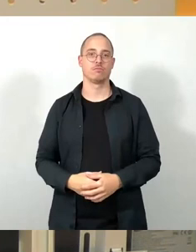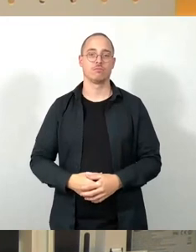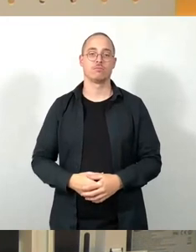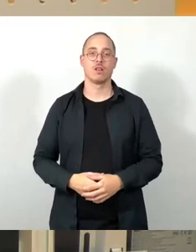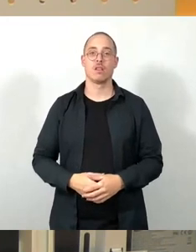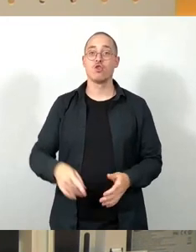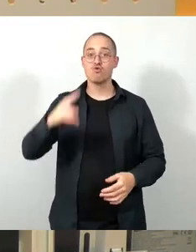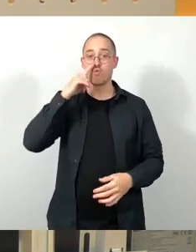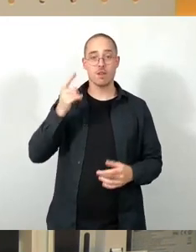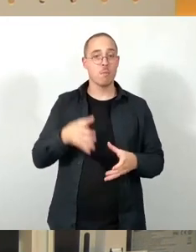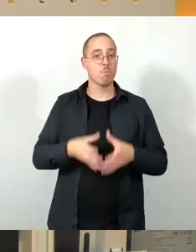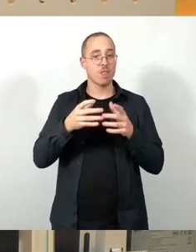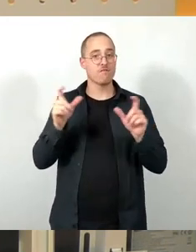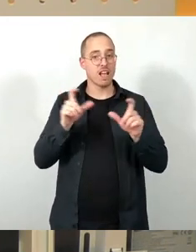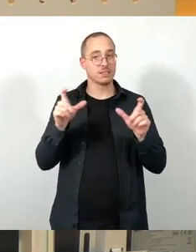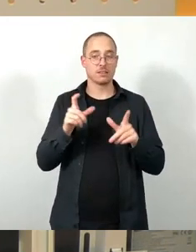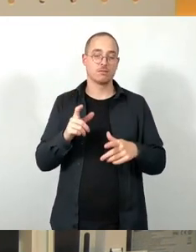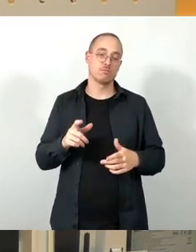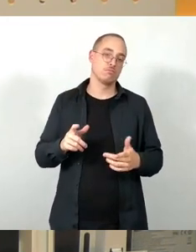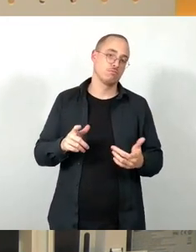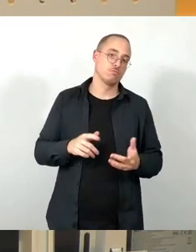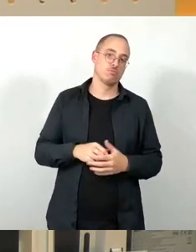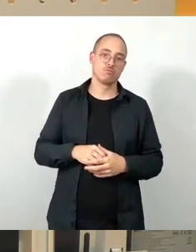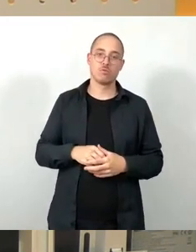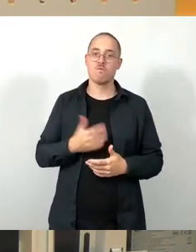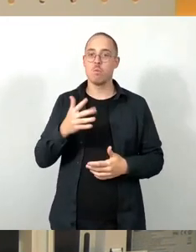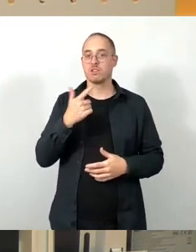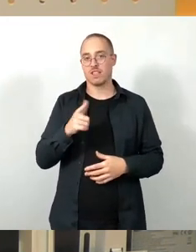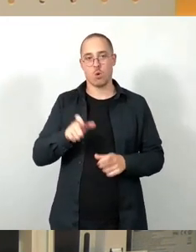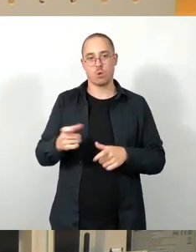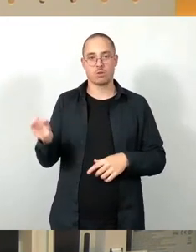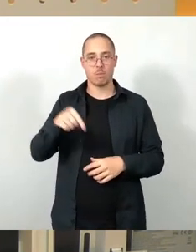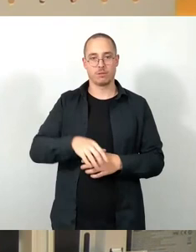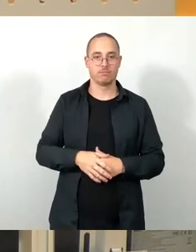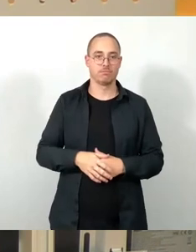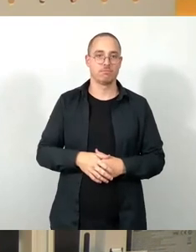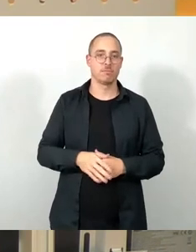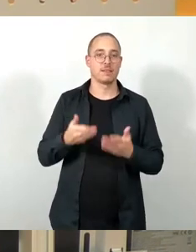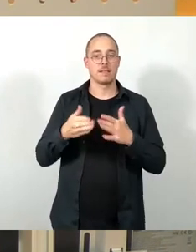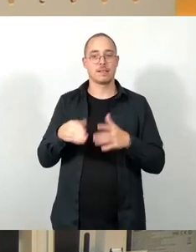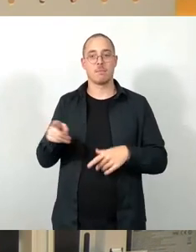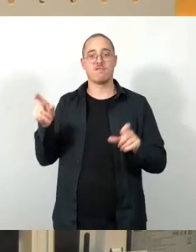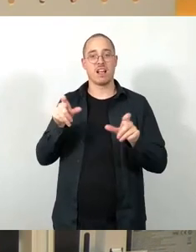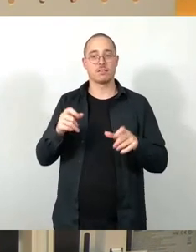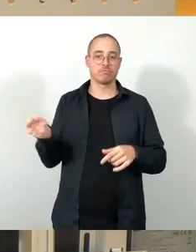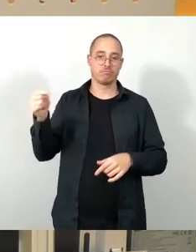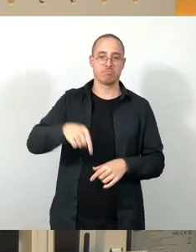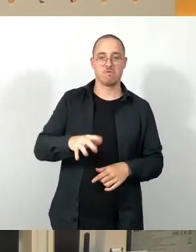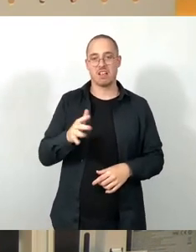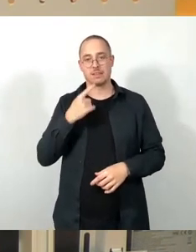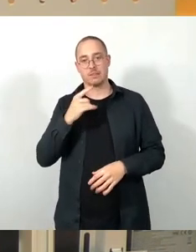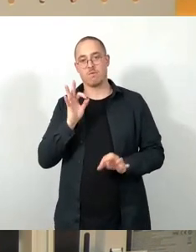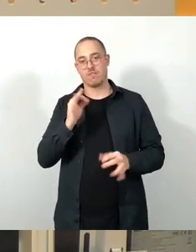Adventsaktionen im Dezember, Teilnehmerzahl unbekannt und sonstige nicht verifizierbare Veranstaltungen im Kontext Musikveranstaltungen,